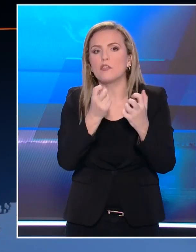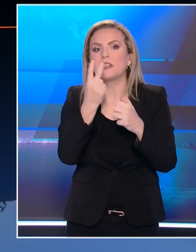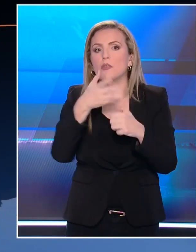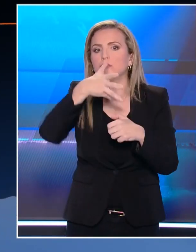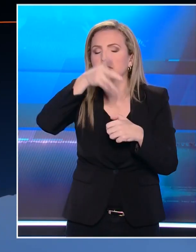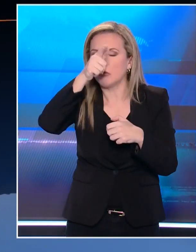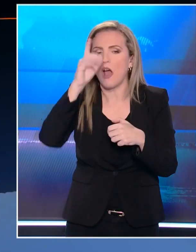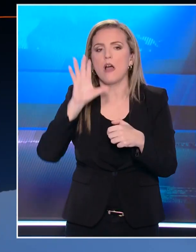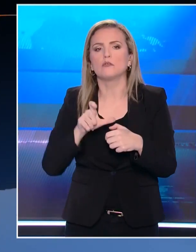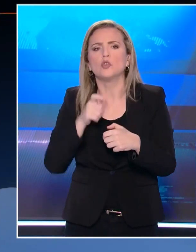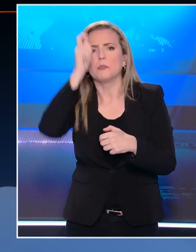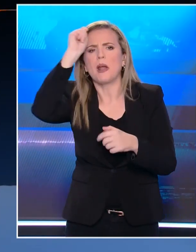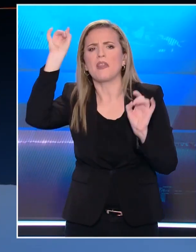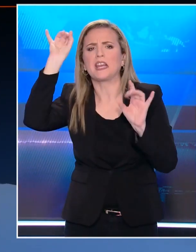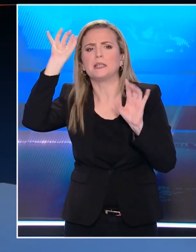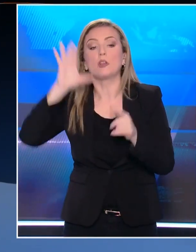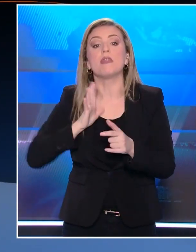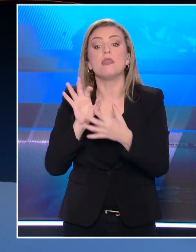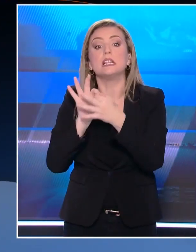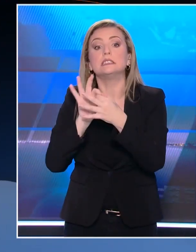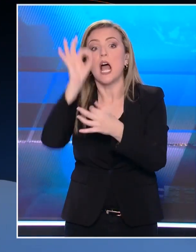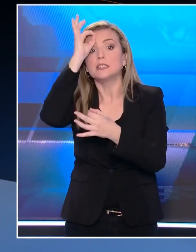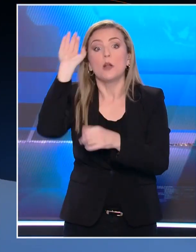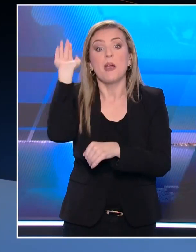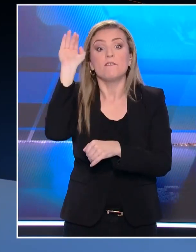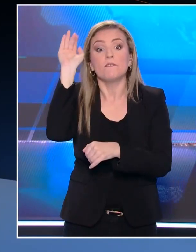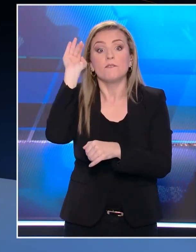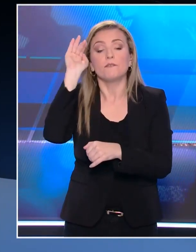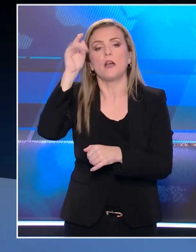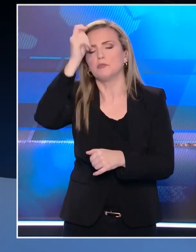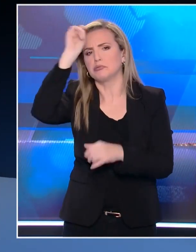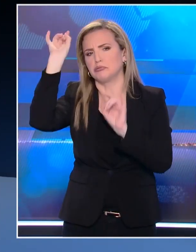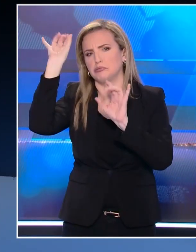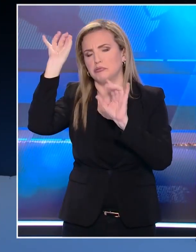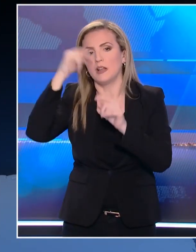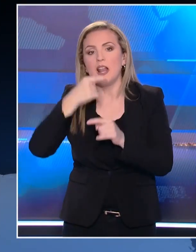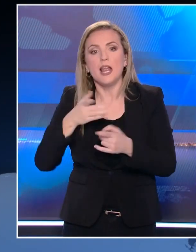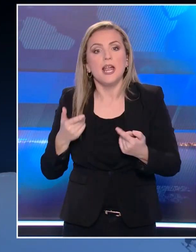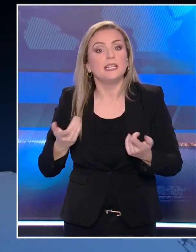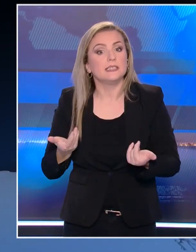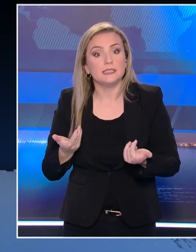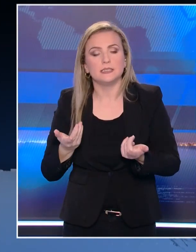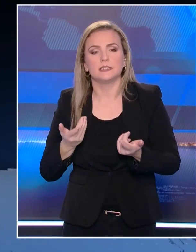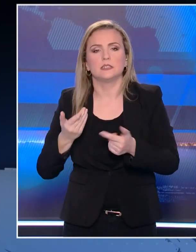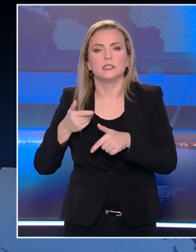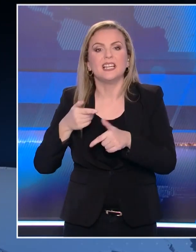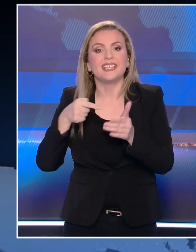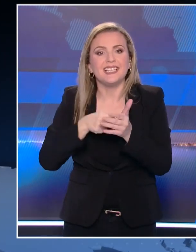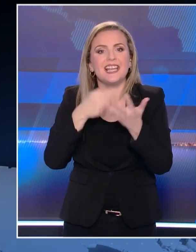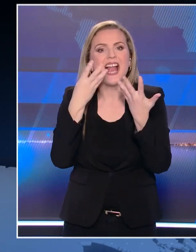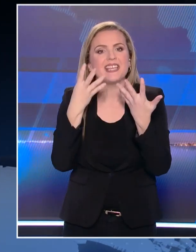αναφέρεται με την αστυνομία. Αρνείται όλες τις κατηγορίες. Λέει ότι από το